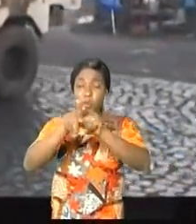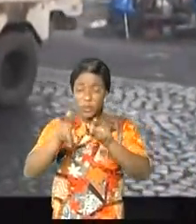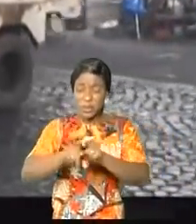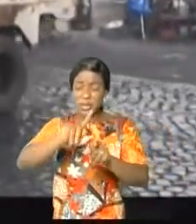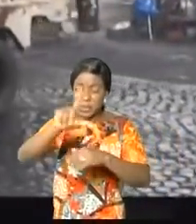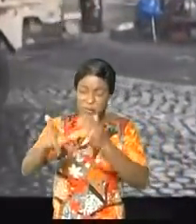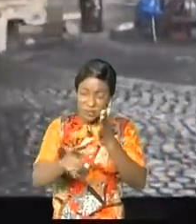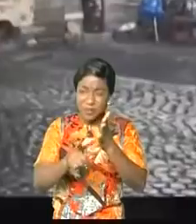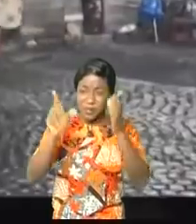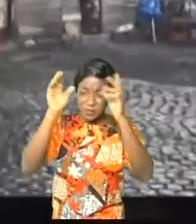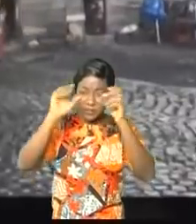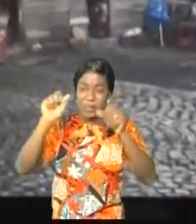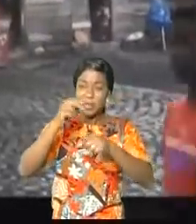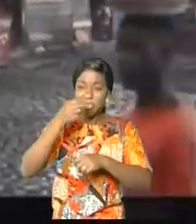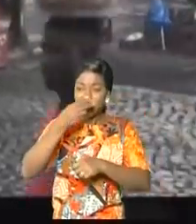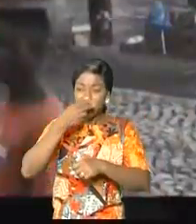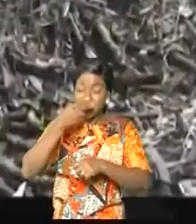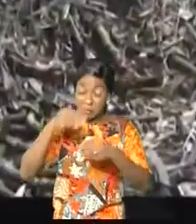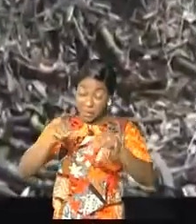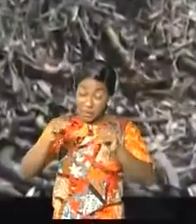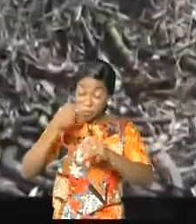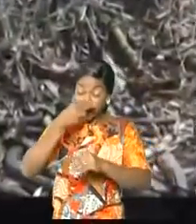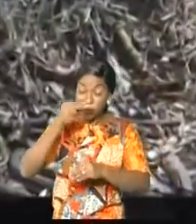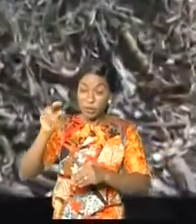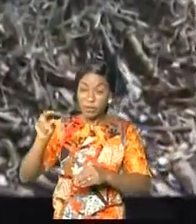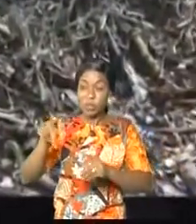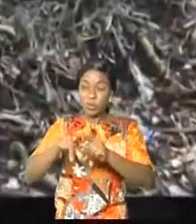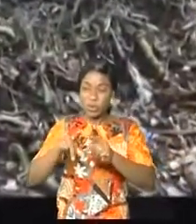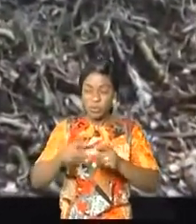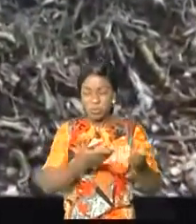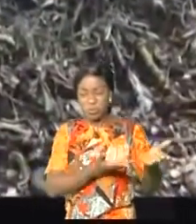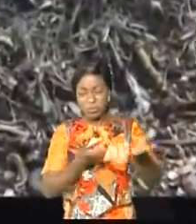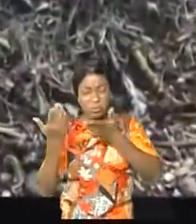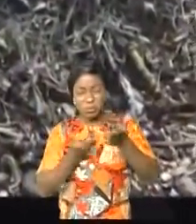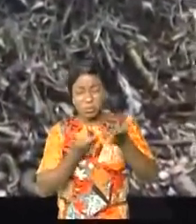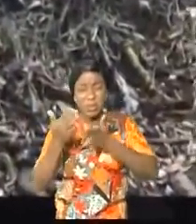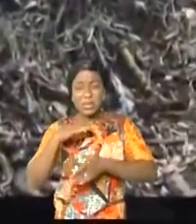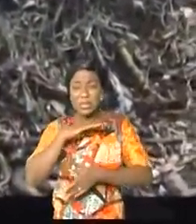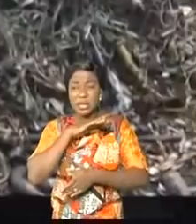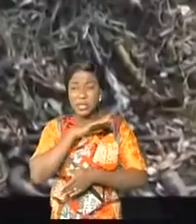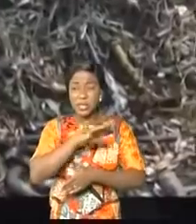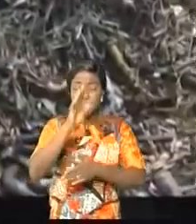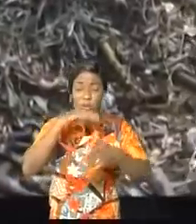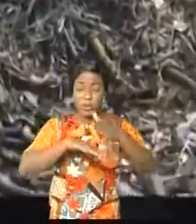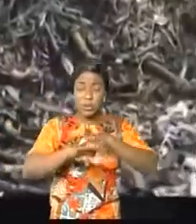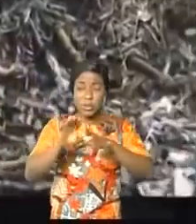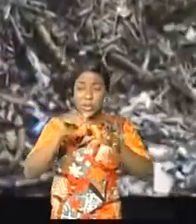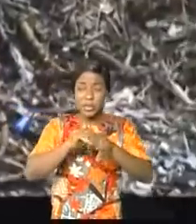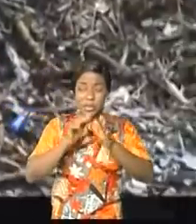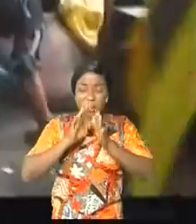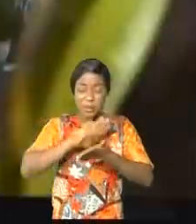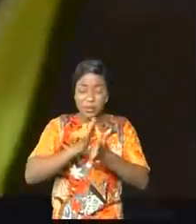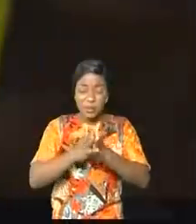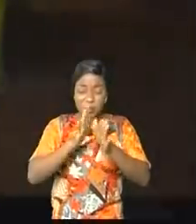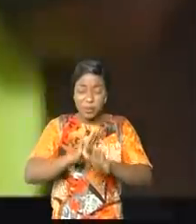intermarché du chef-lieu du nord, vaut. Cette opération d'évacuation des immondices s'inscrit dans les cadres d'assainissement